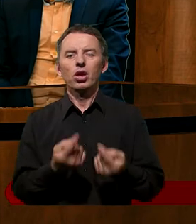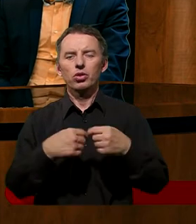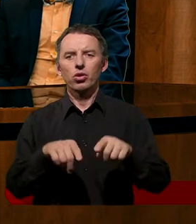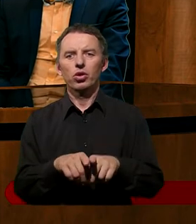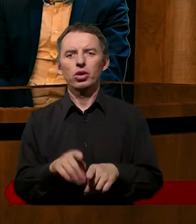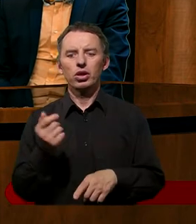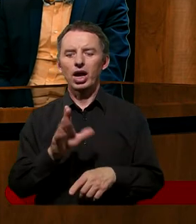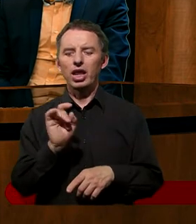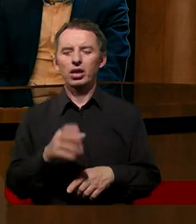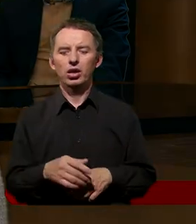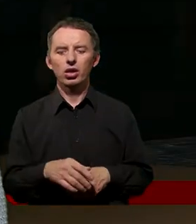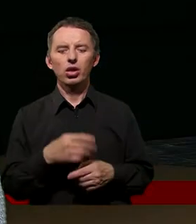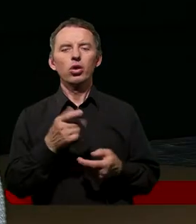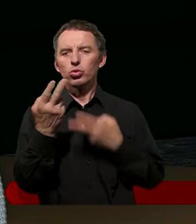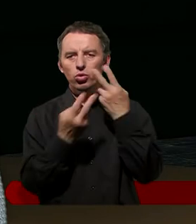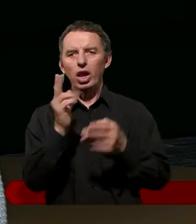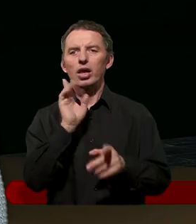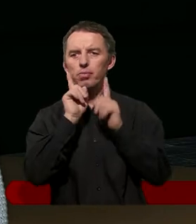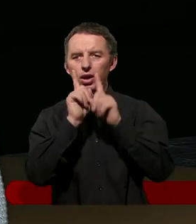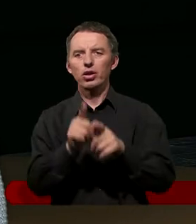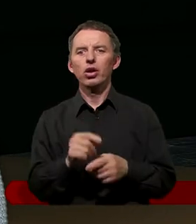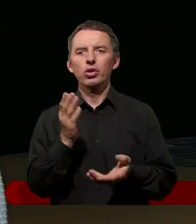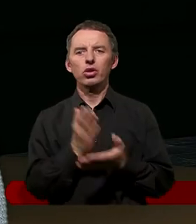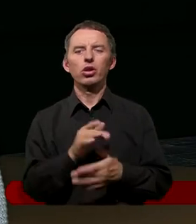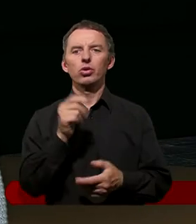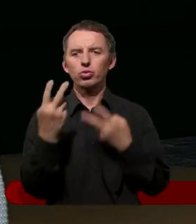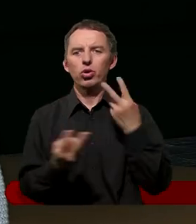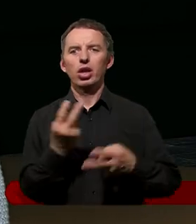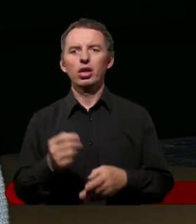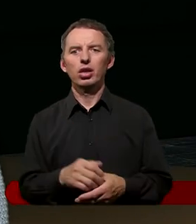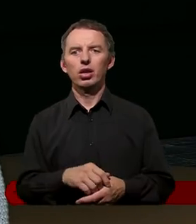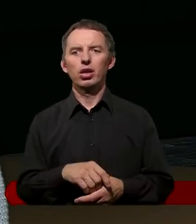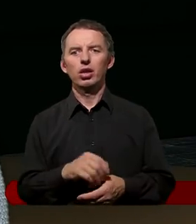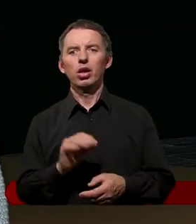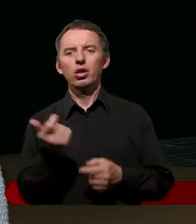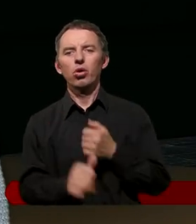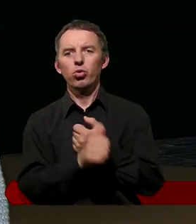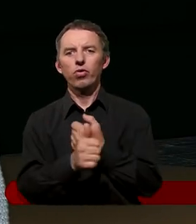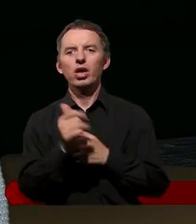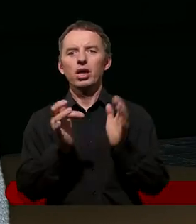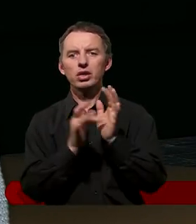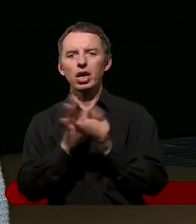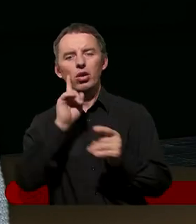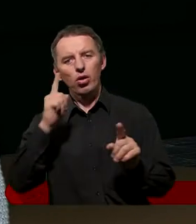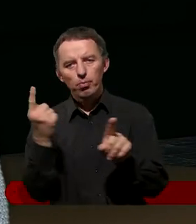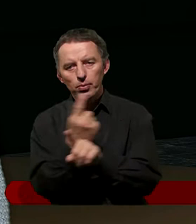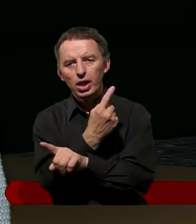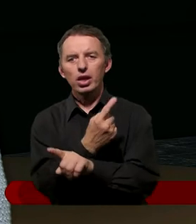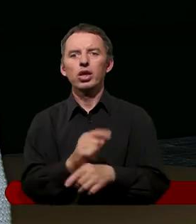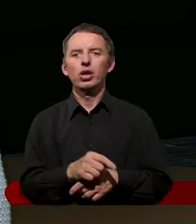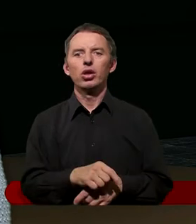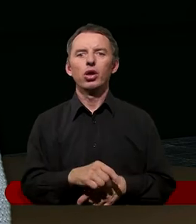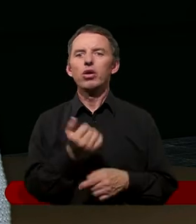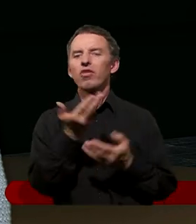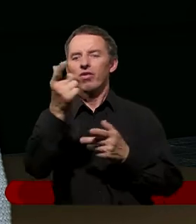szukali miłości, oni nie szukali prawdy, oni tylko szukali, jak udowodnić, że Jezus się myli, bo za